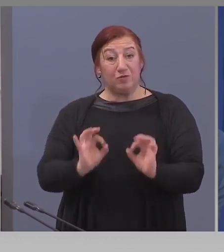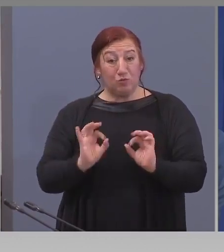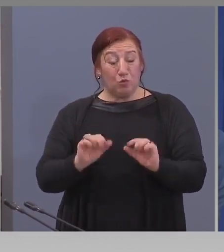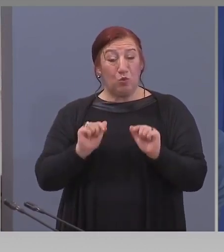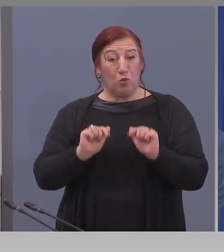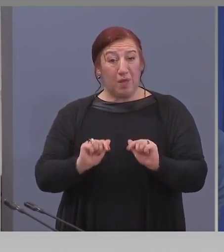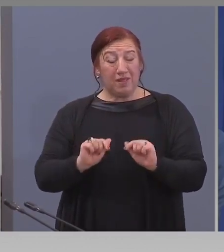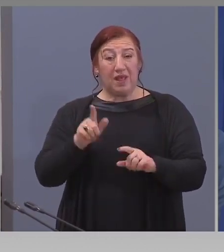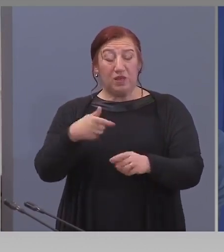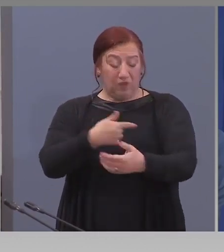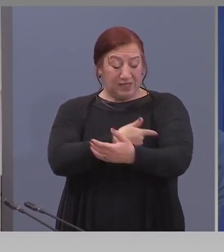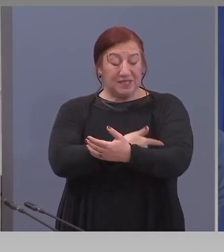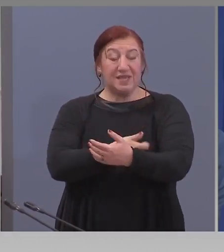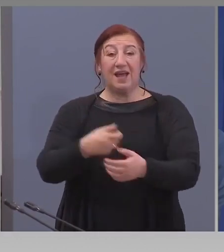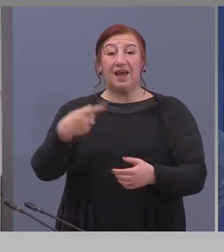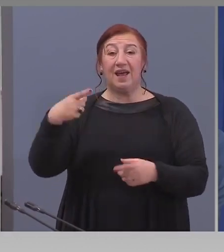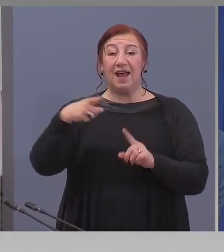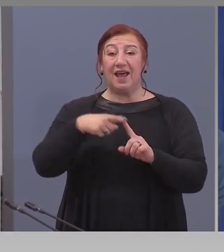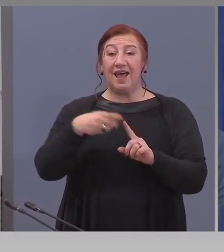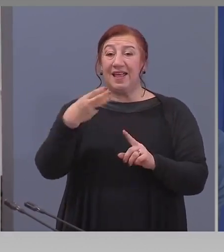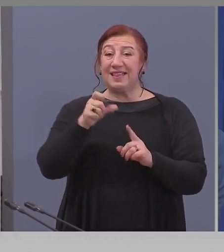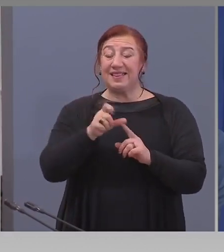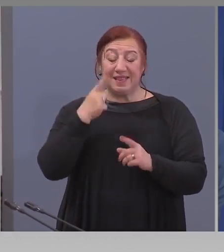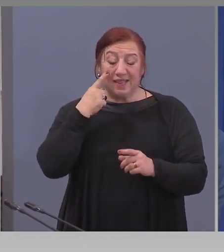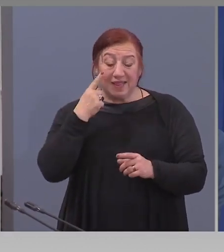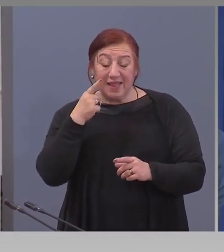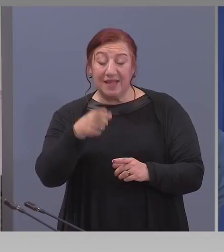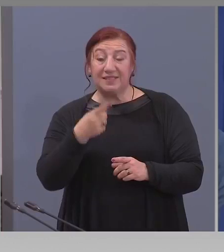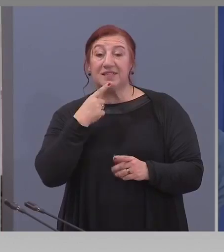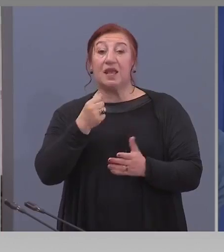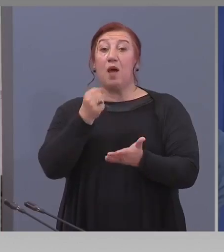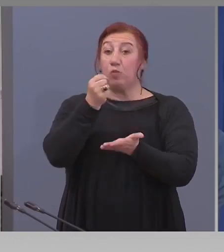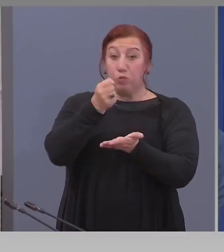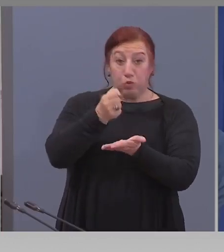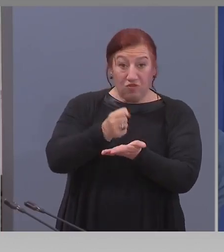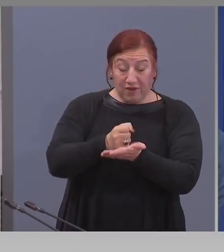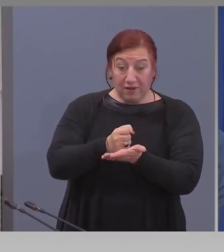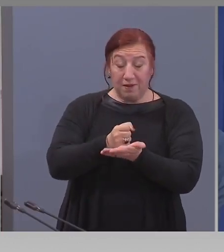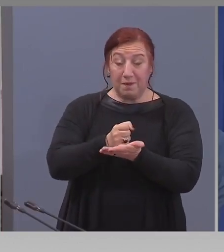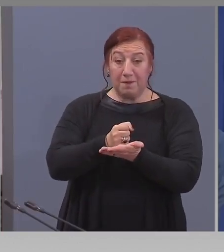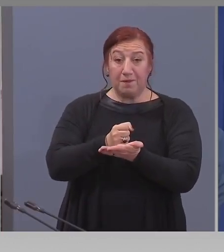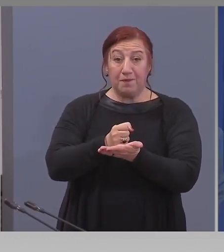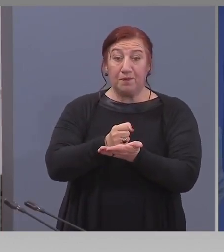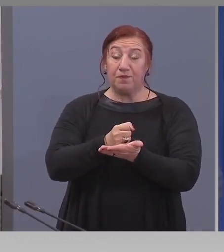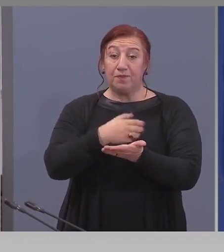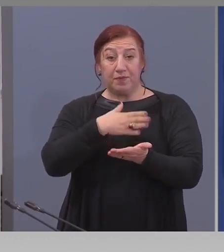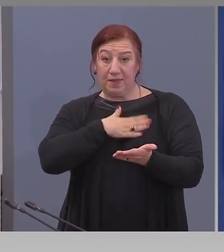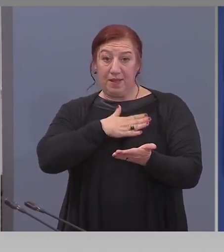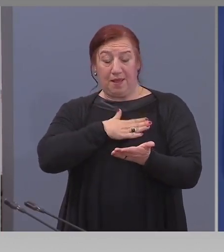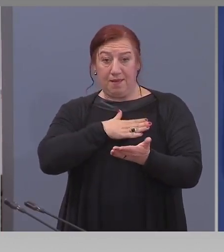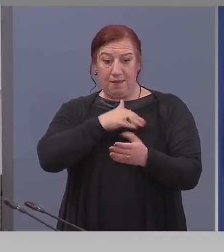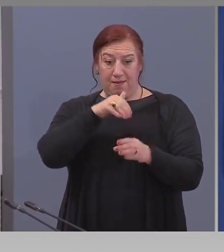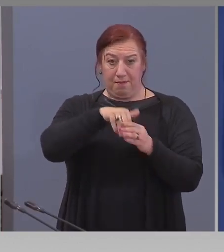са тестове, които са за потвърждаване на една установена